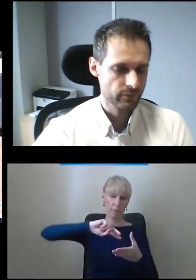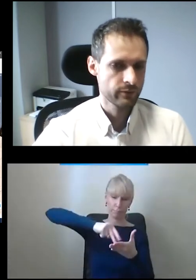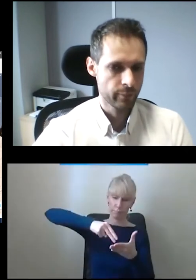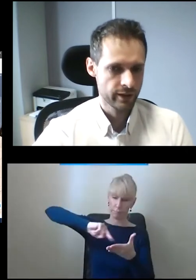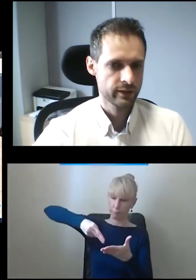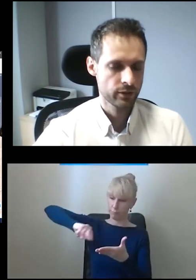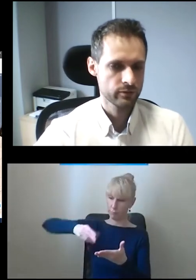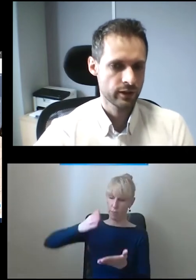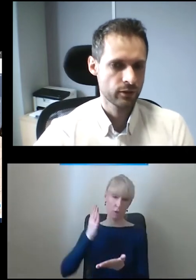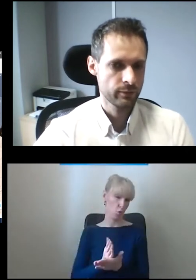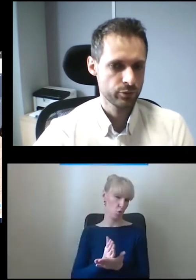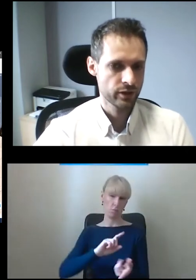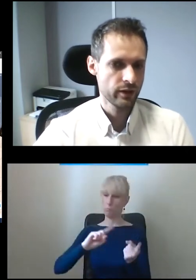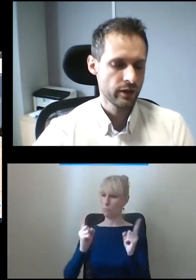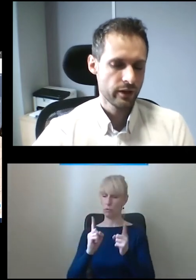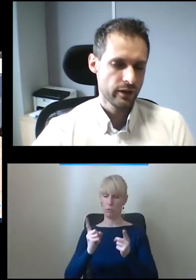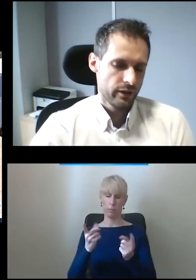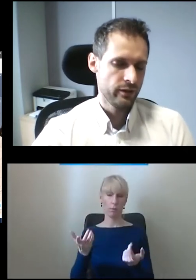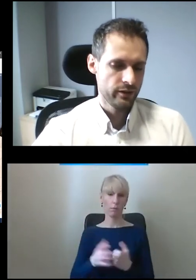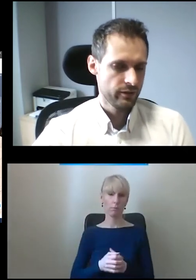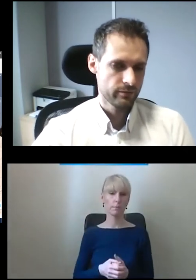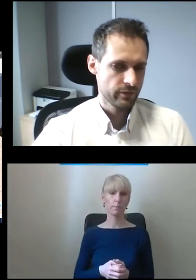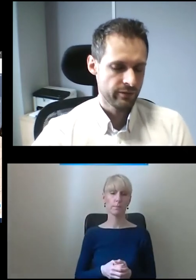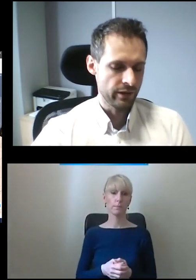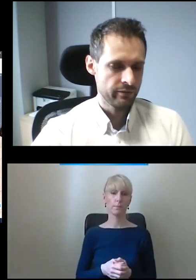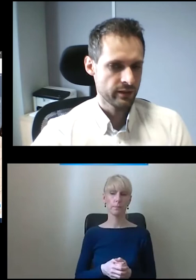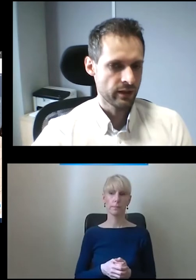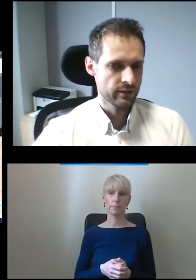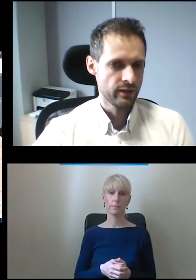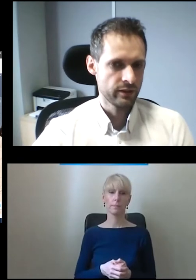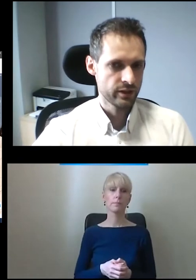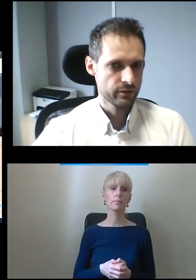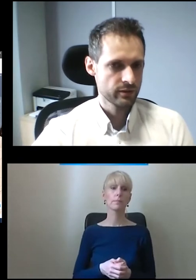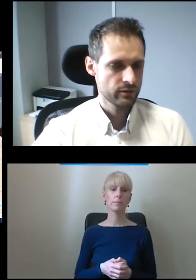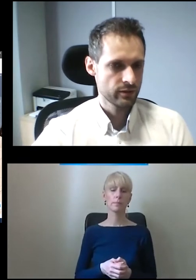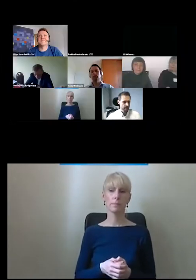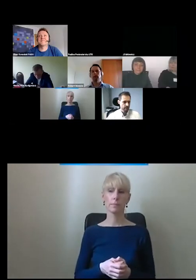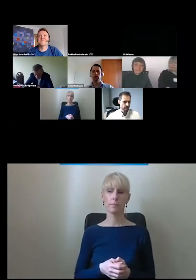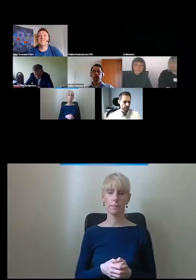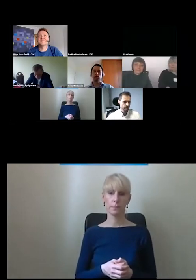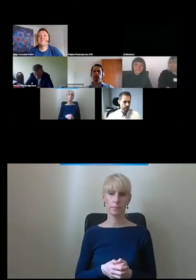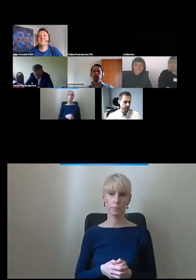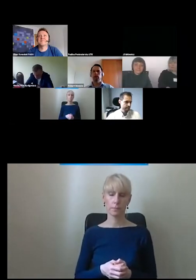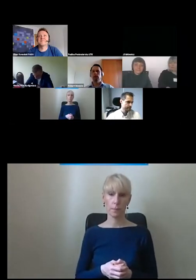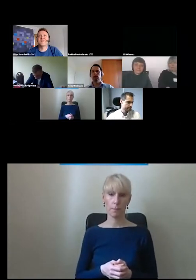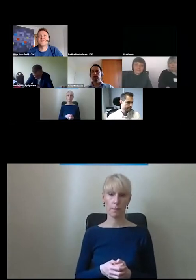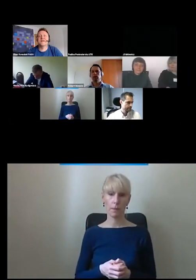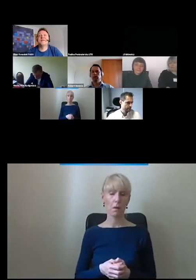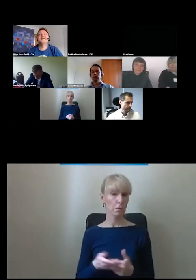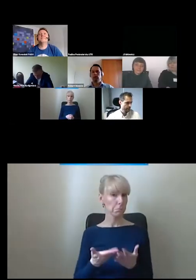wymienia takiego tape switcha i winda dalej działa. To jest tego typu rzeczy.